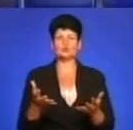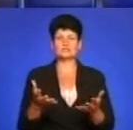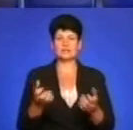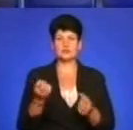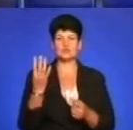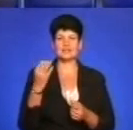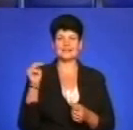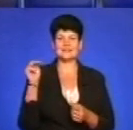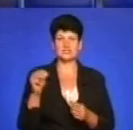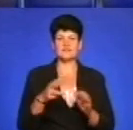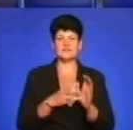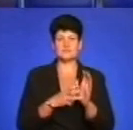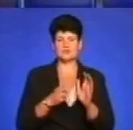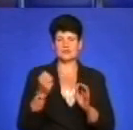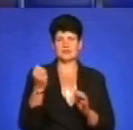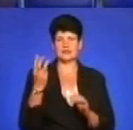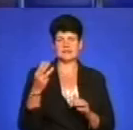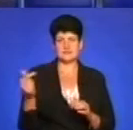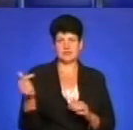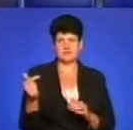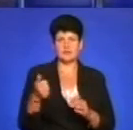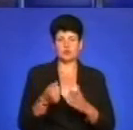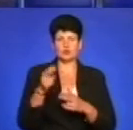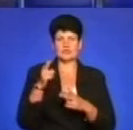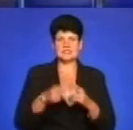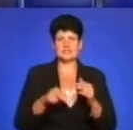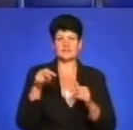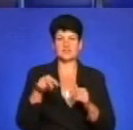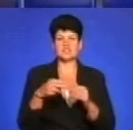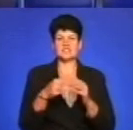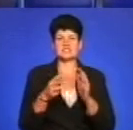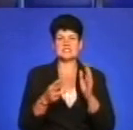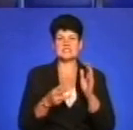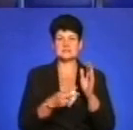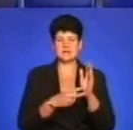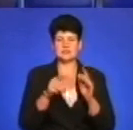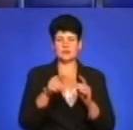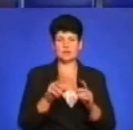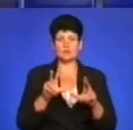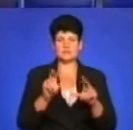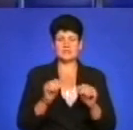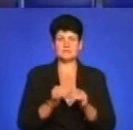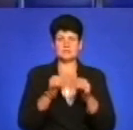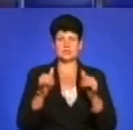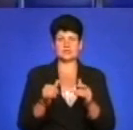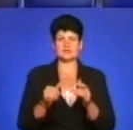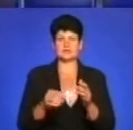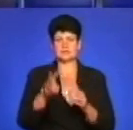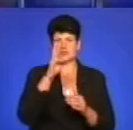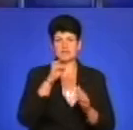4813 гривень, а до кінця 2017-го їм обіцяють збільшення зарплати до